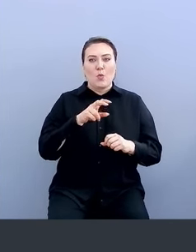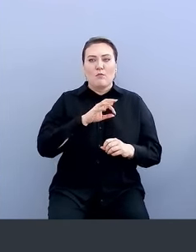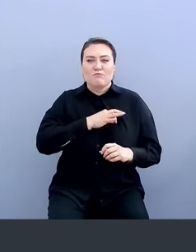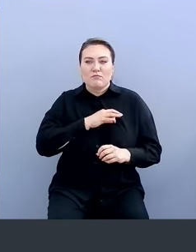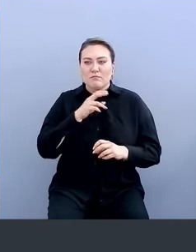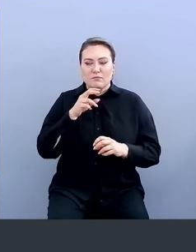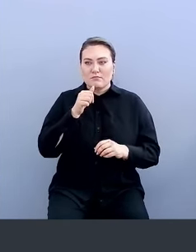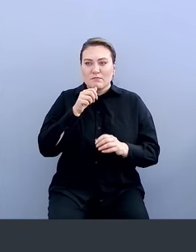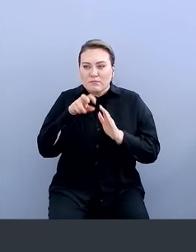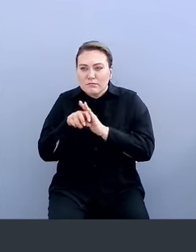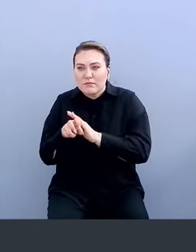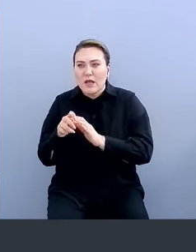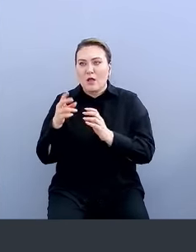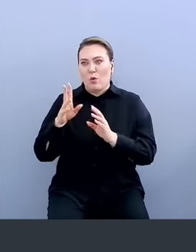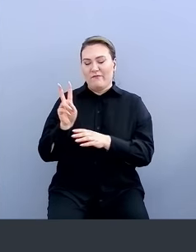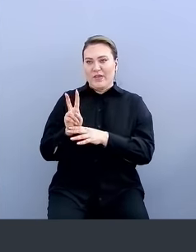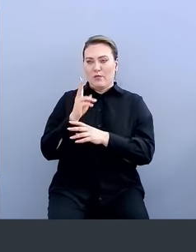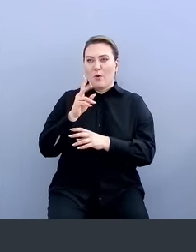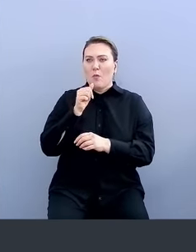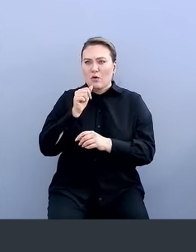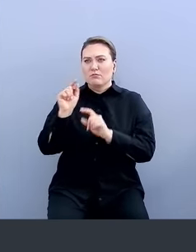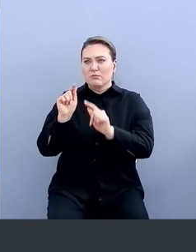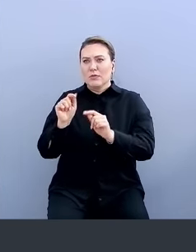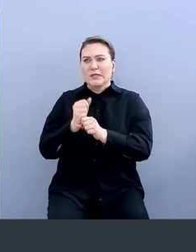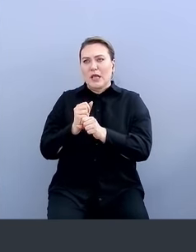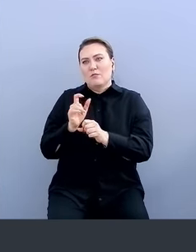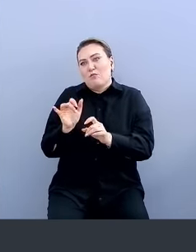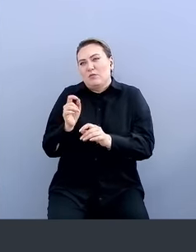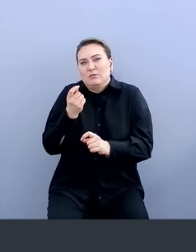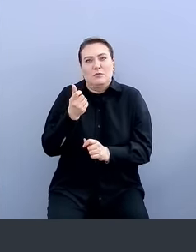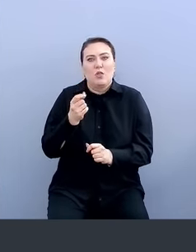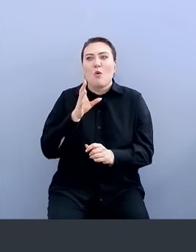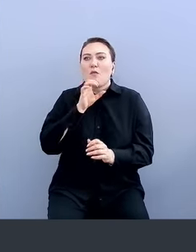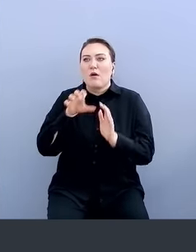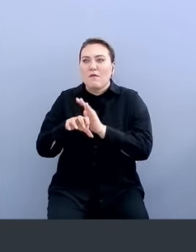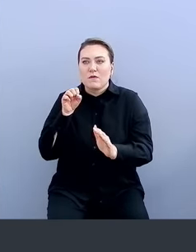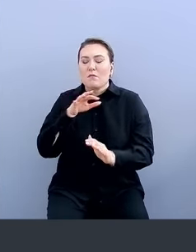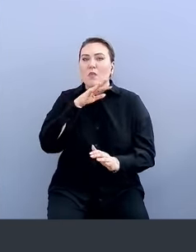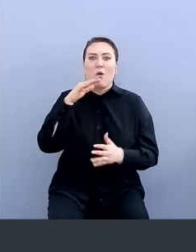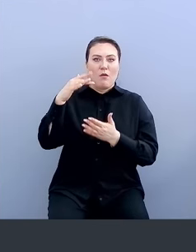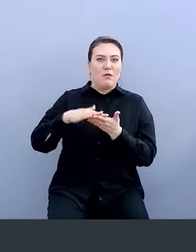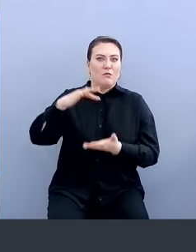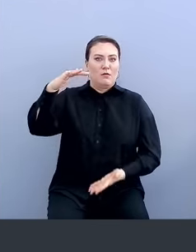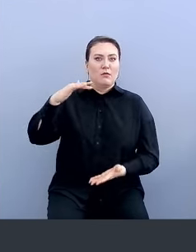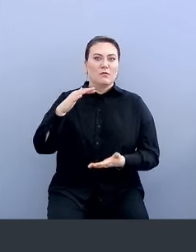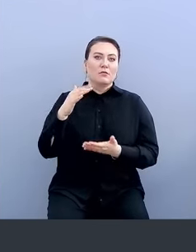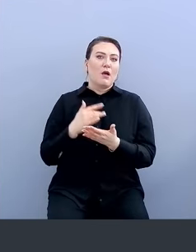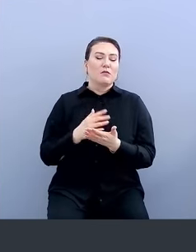накликать и что-то сделать. Он может какие-то действия там совершить, возможно, но украсть много данных он точно не сможет быстро.